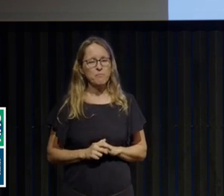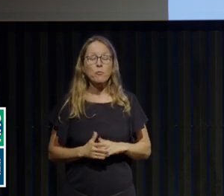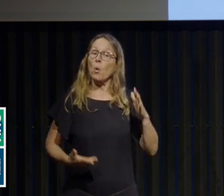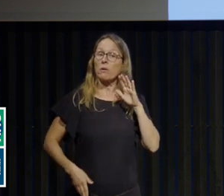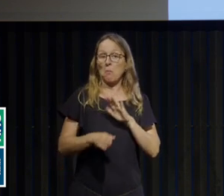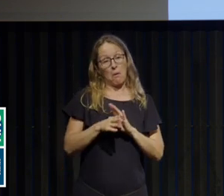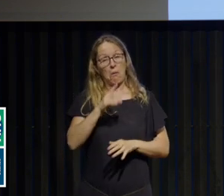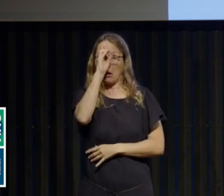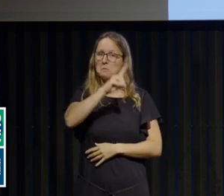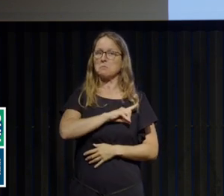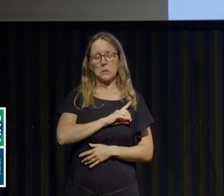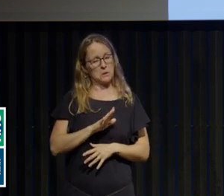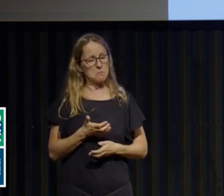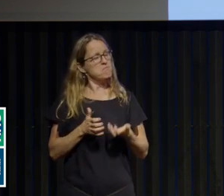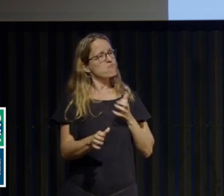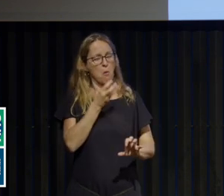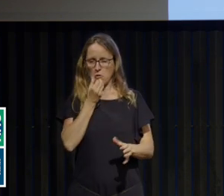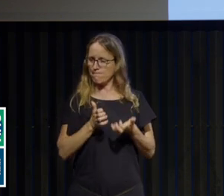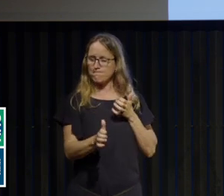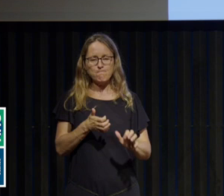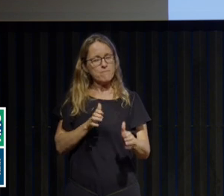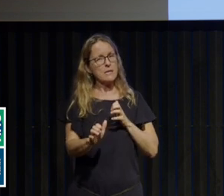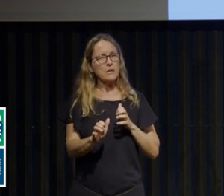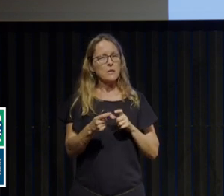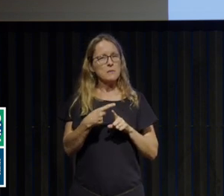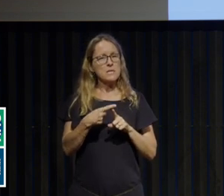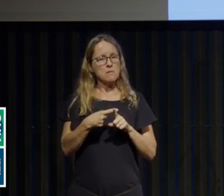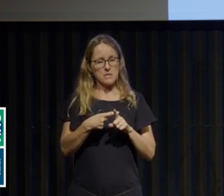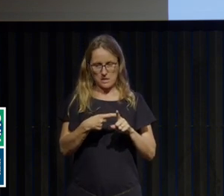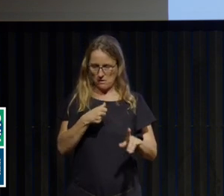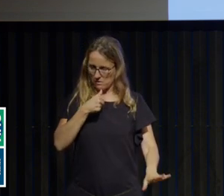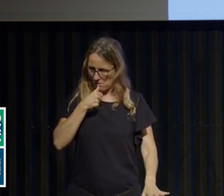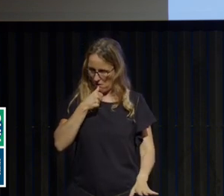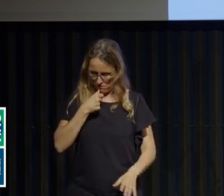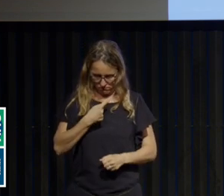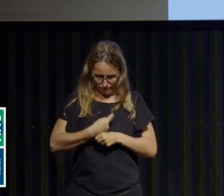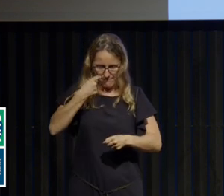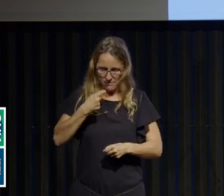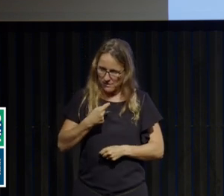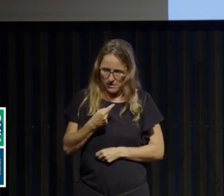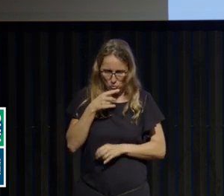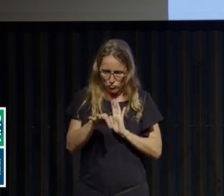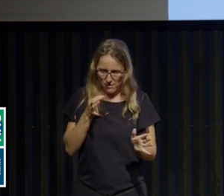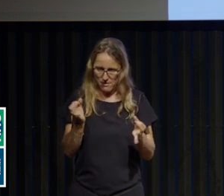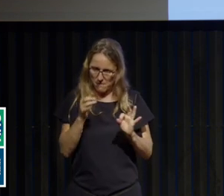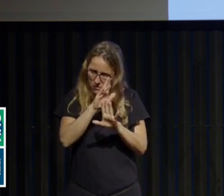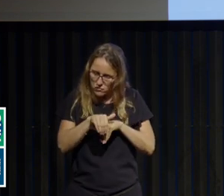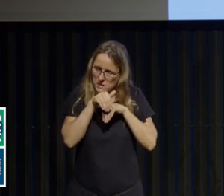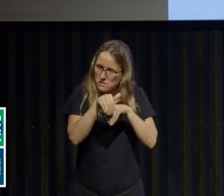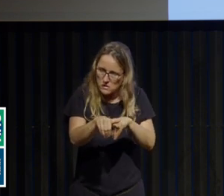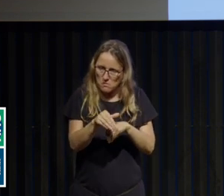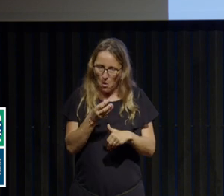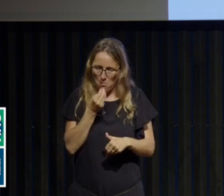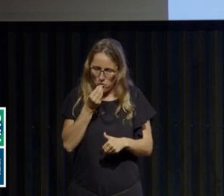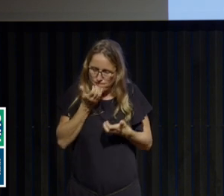volontaire. C'est vraiment une lutte contre la fin. Mais très vite, elle va s'imposer au sujet qui n'a plus d'autre choix que de continuer dans